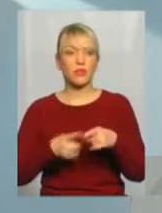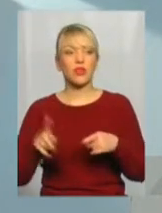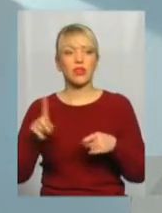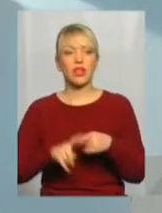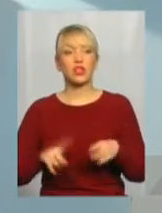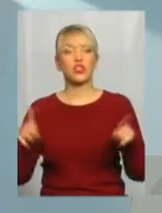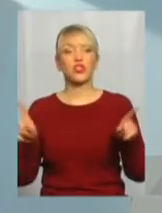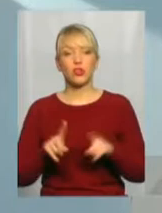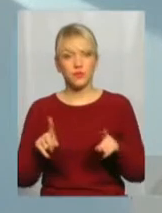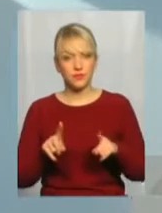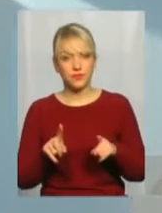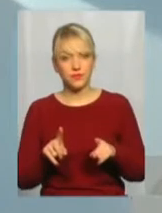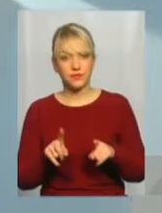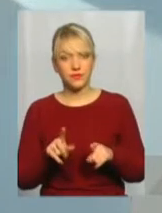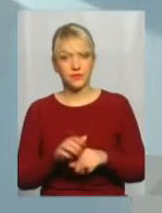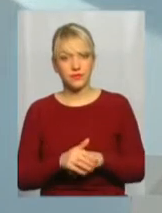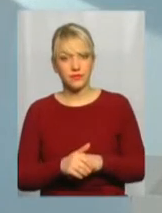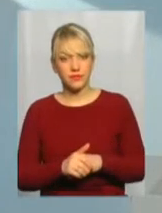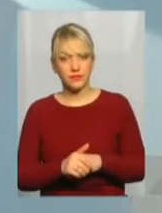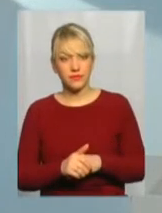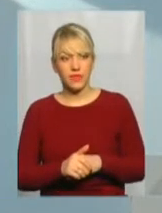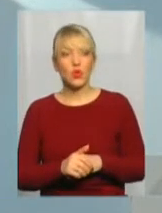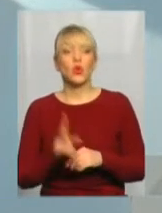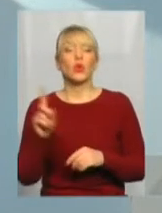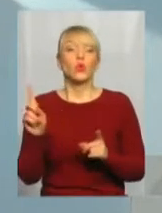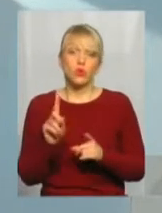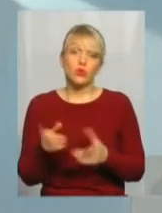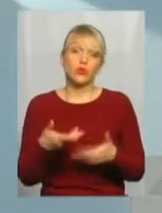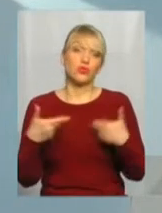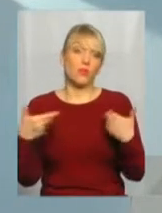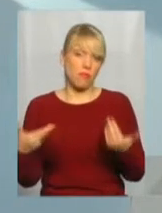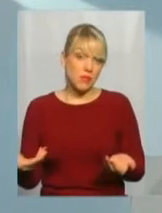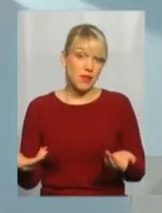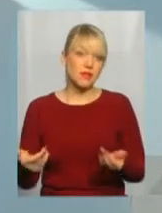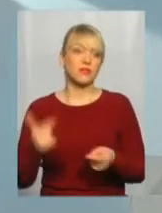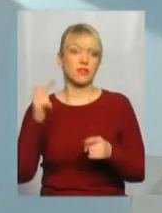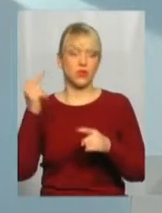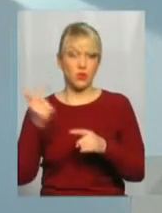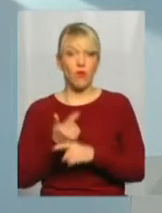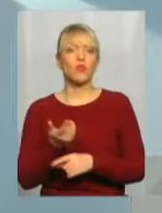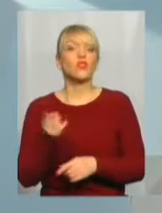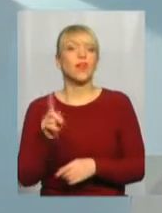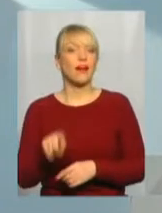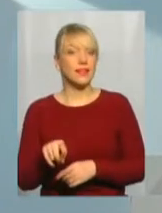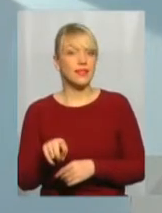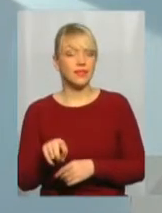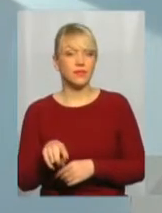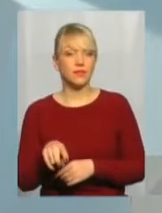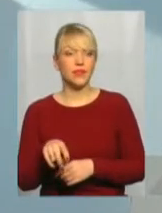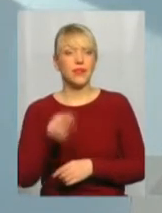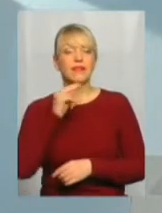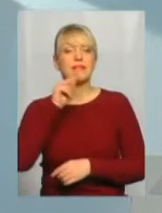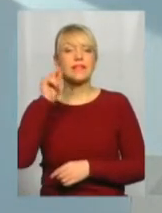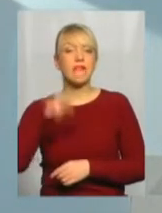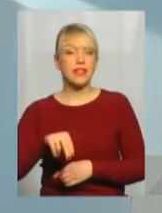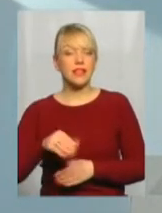ми знову ж таки завинили перед